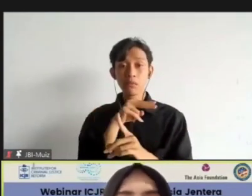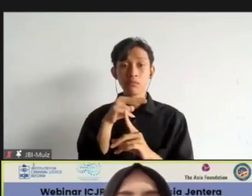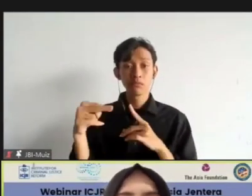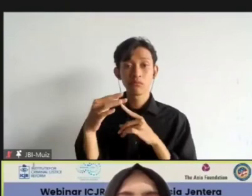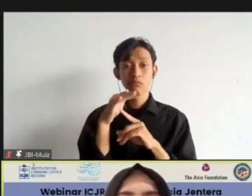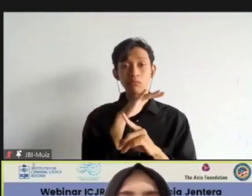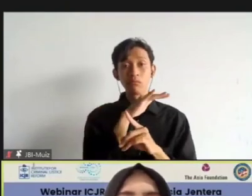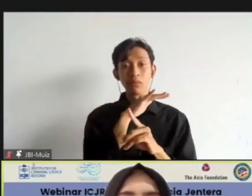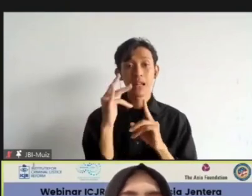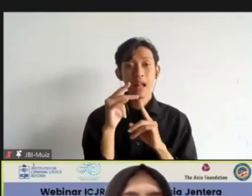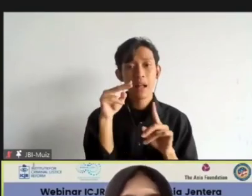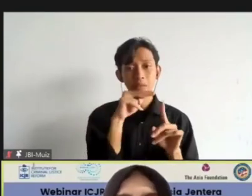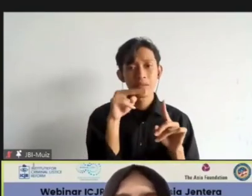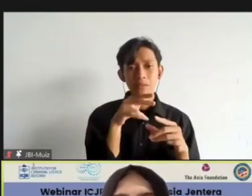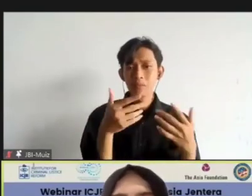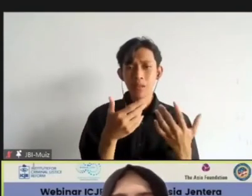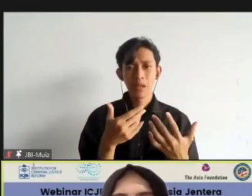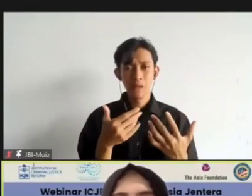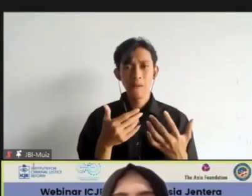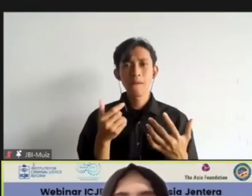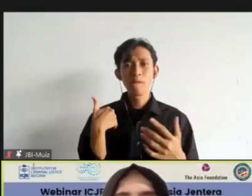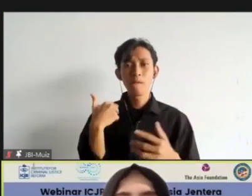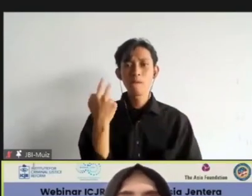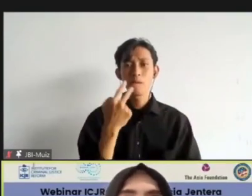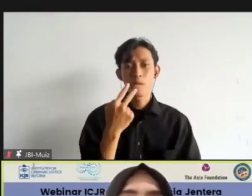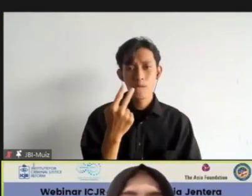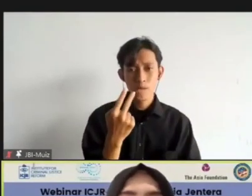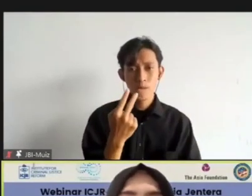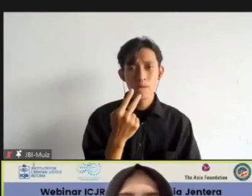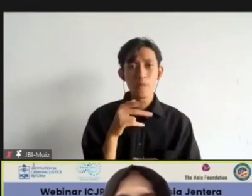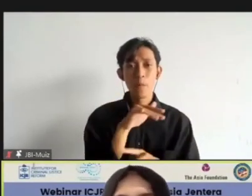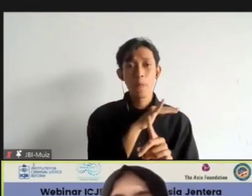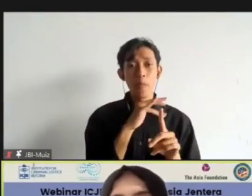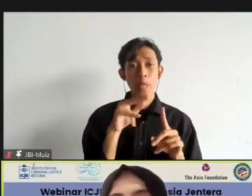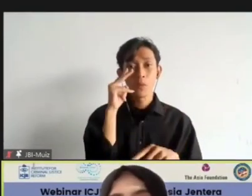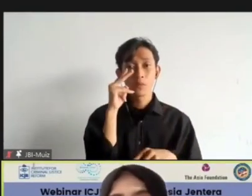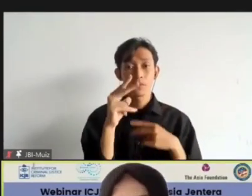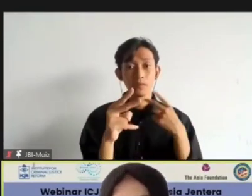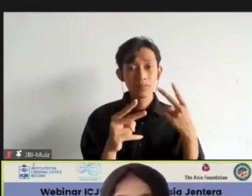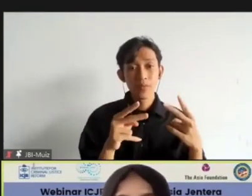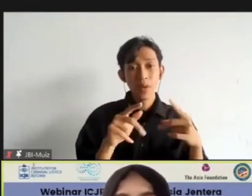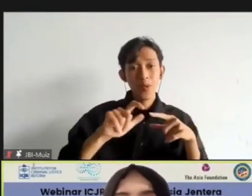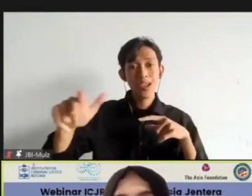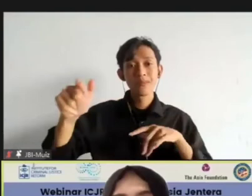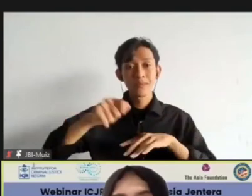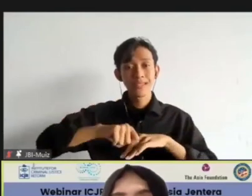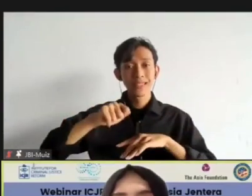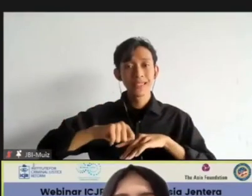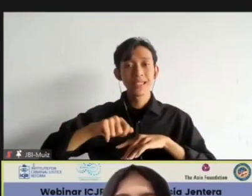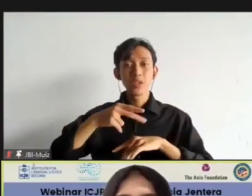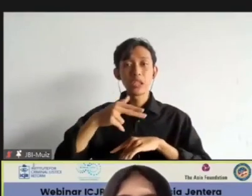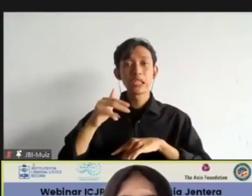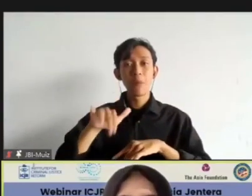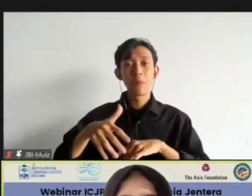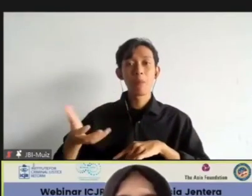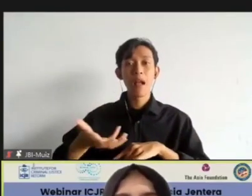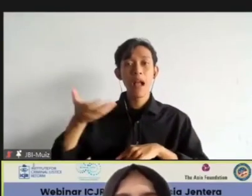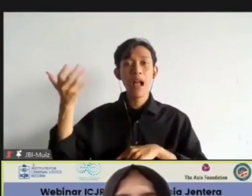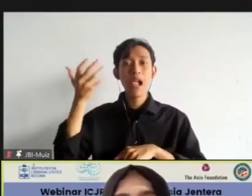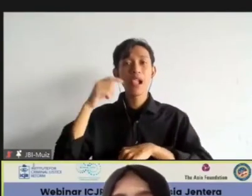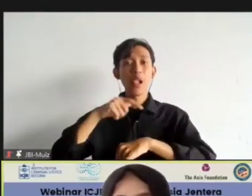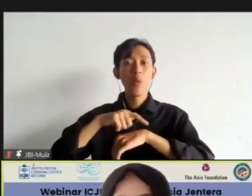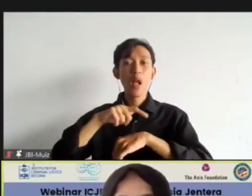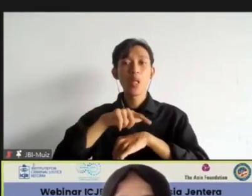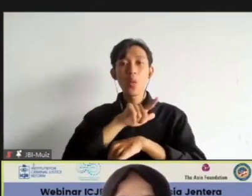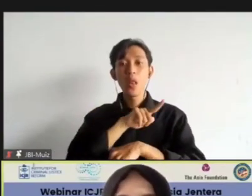ini? Itu ada dua hal. Yang pertama masyarakat memandang bahwa proses peradilan di Indonesia itu masih mahal. Memakan waktu yang lama